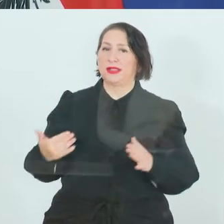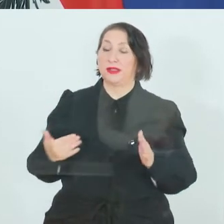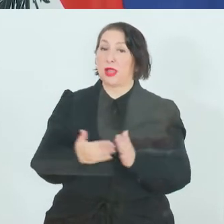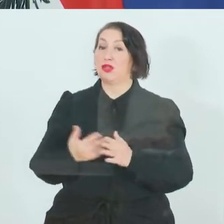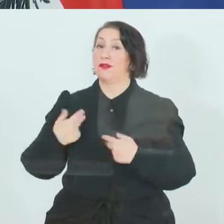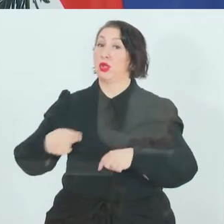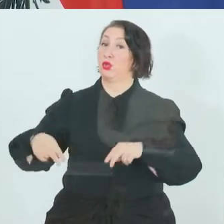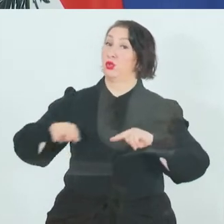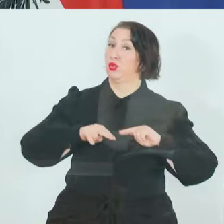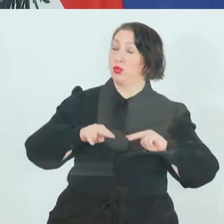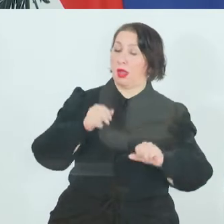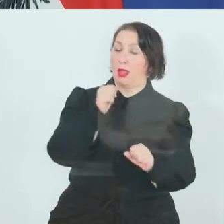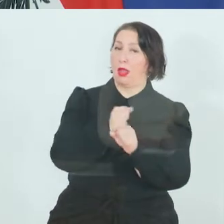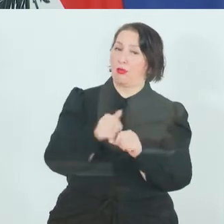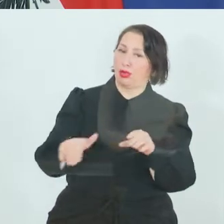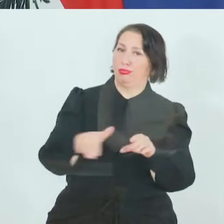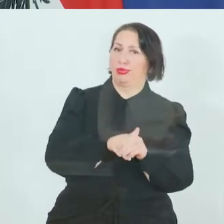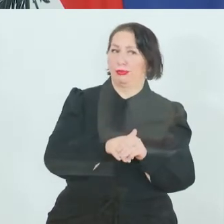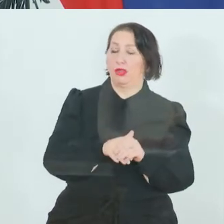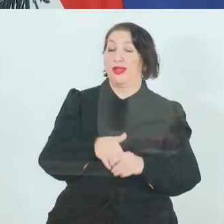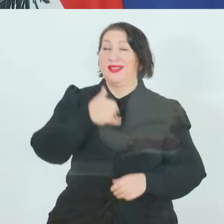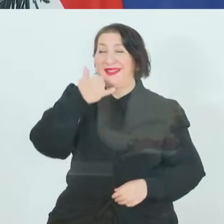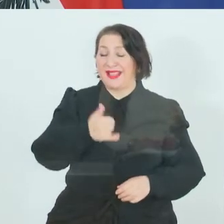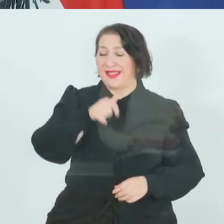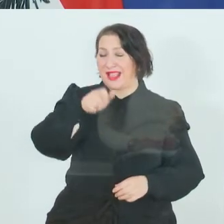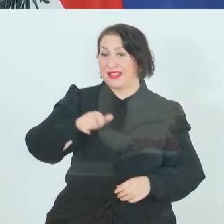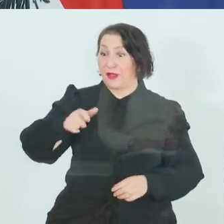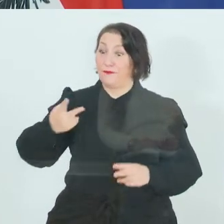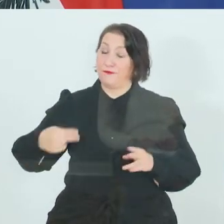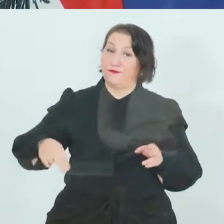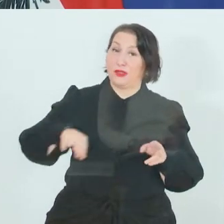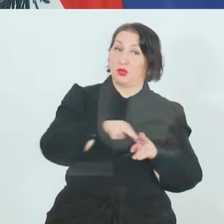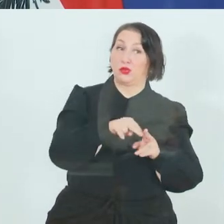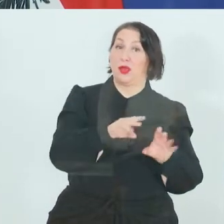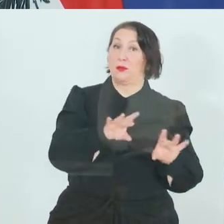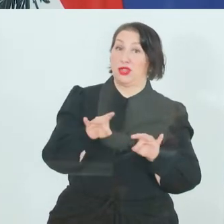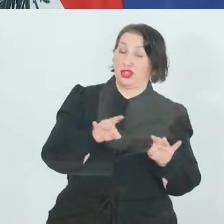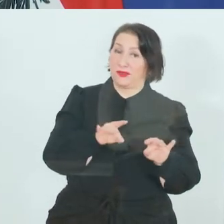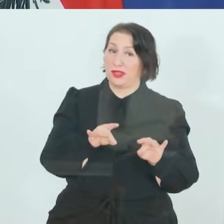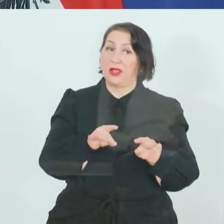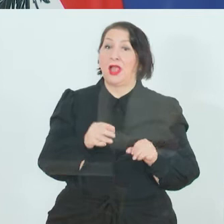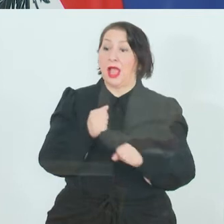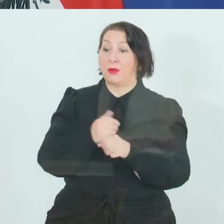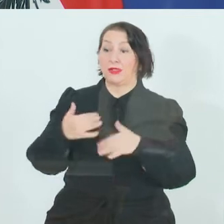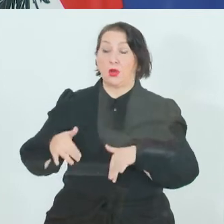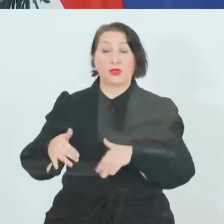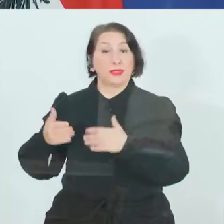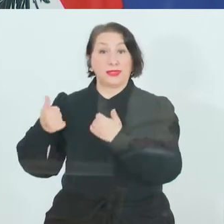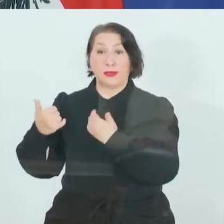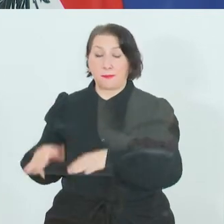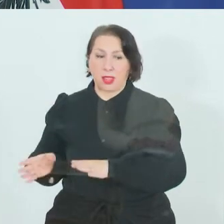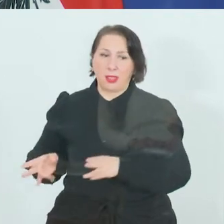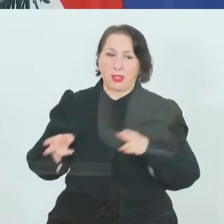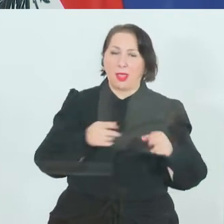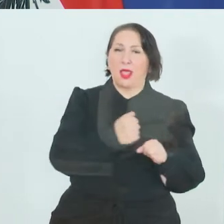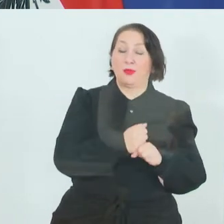zu bringen und jede und jeder Einzelne, den wir wieder in Beschäftigung bringen, aus der Arbeitslosigkeit heraus, ist ein